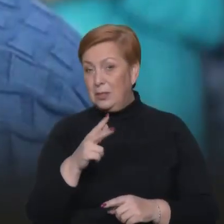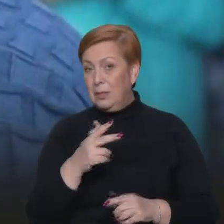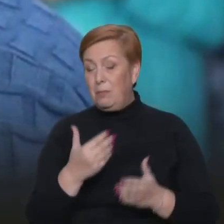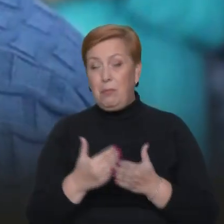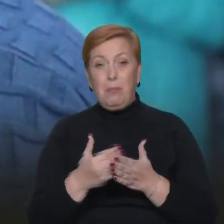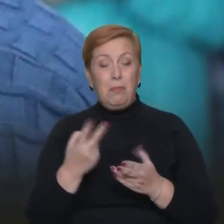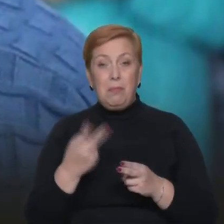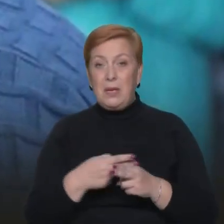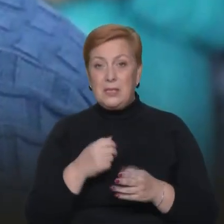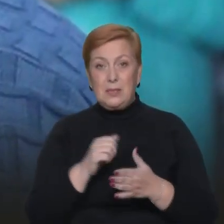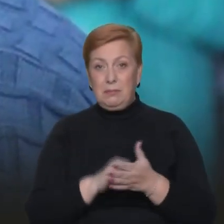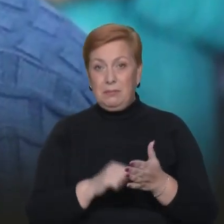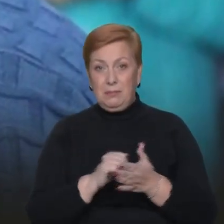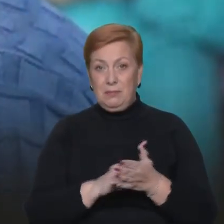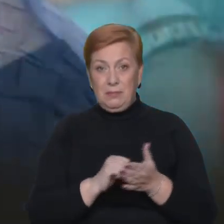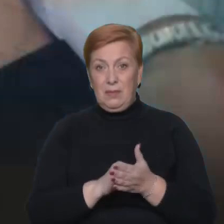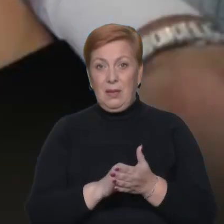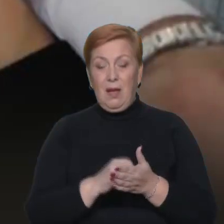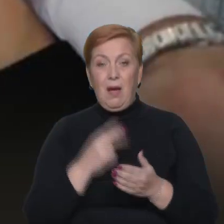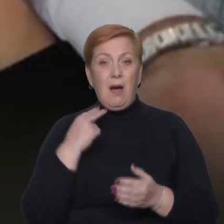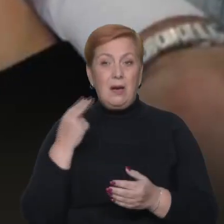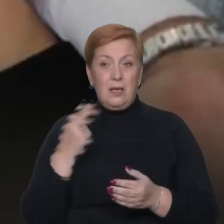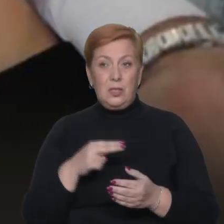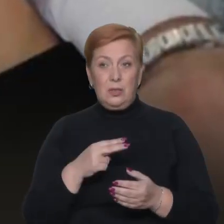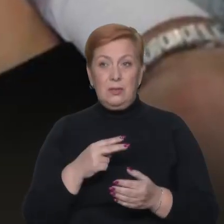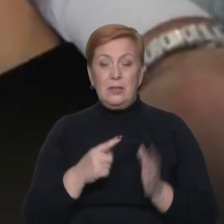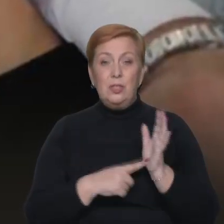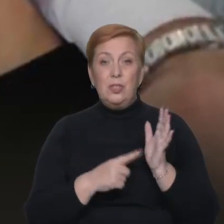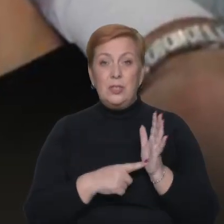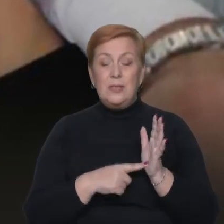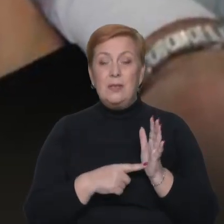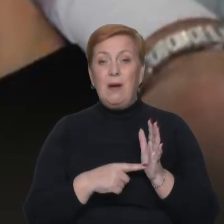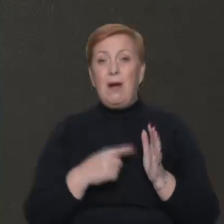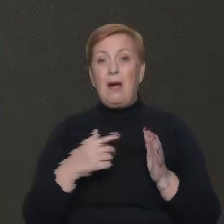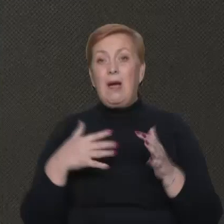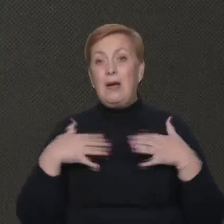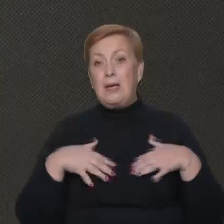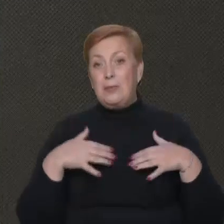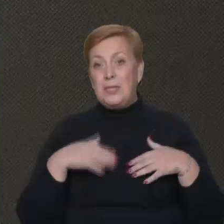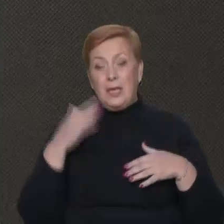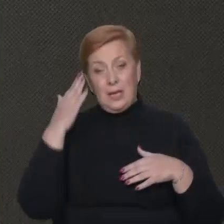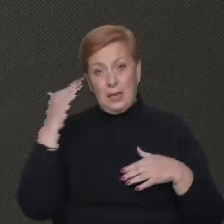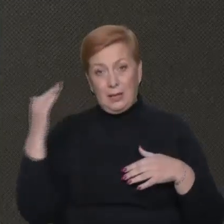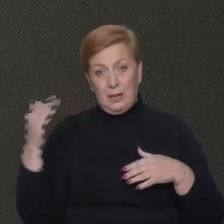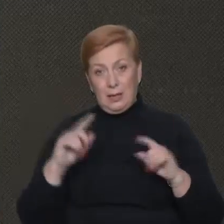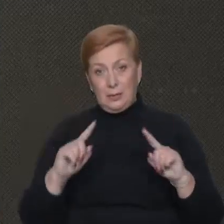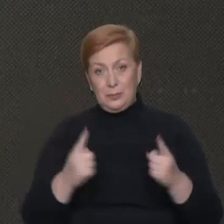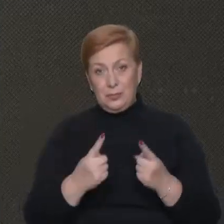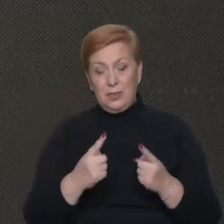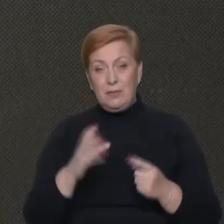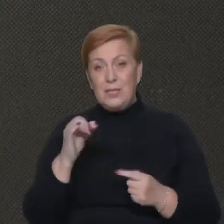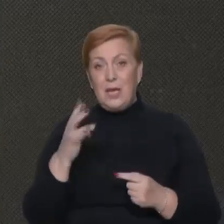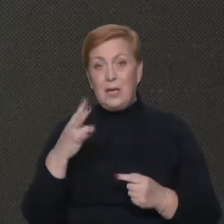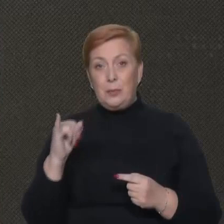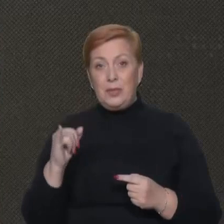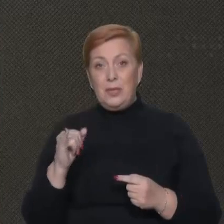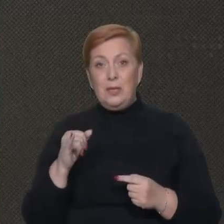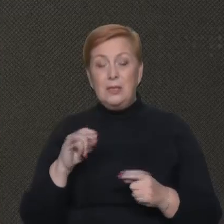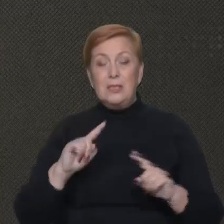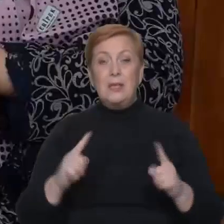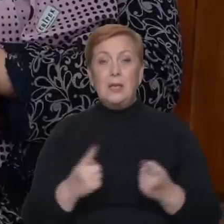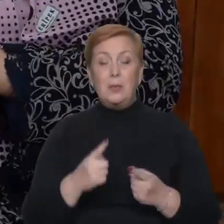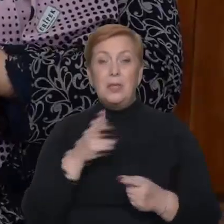арешту. Сайдамета Мустафаєва затримали разом із шістьма кримськими татарами цьогоріч у серпні під час масових обшуків в окупованому